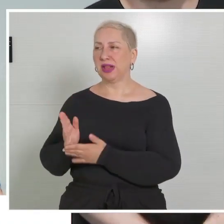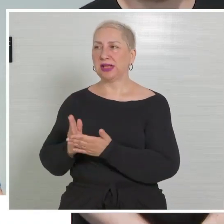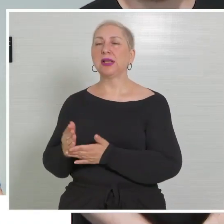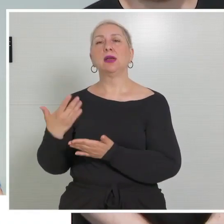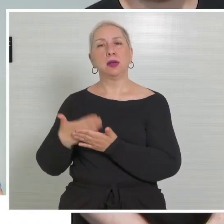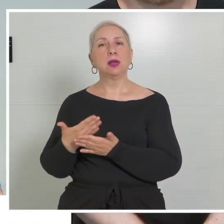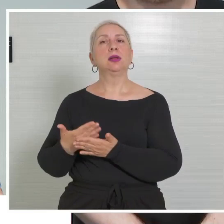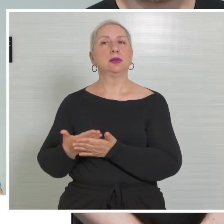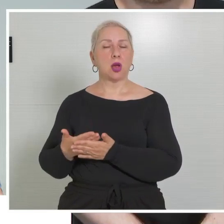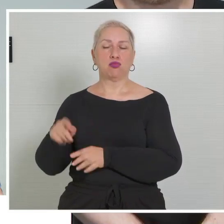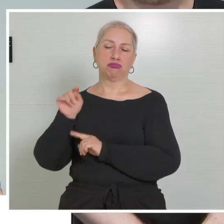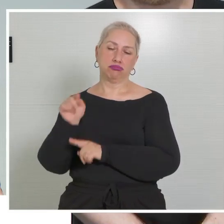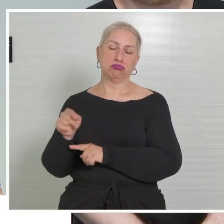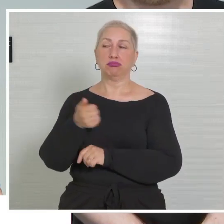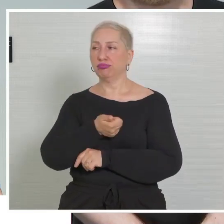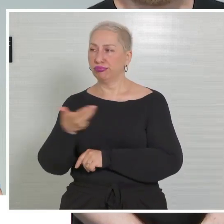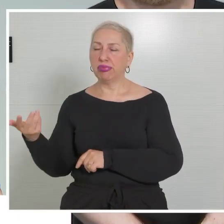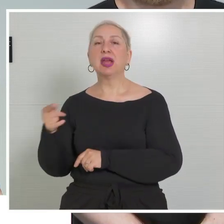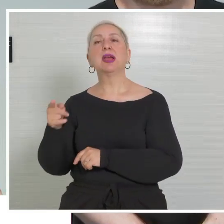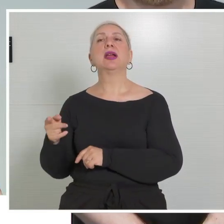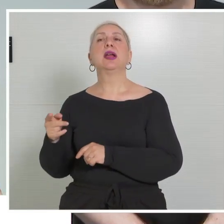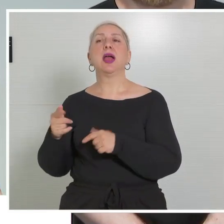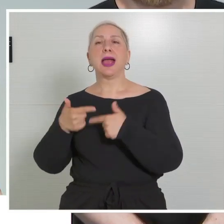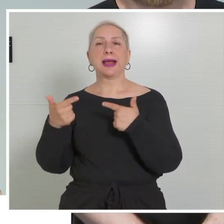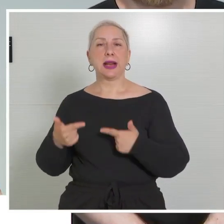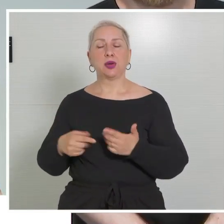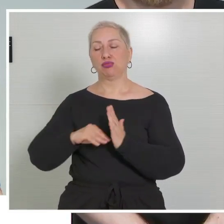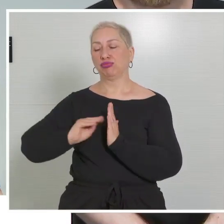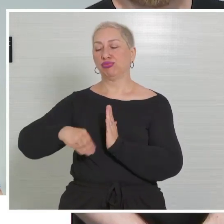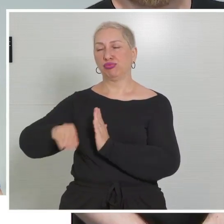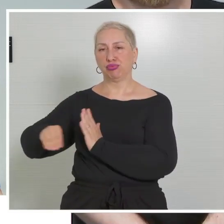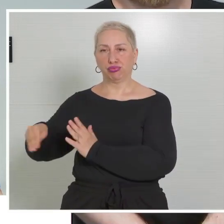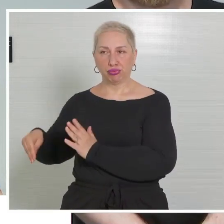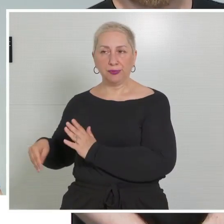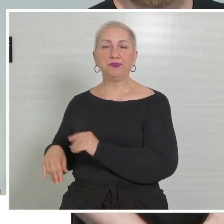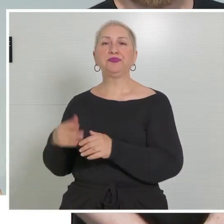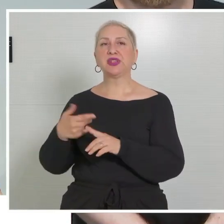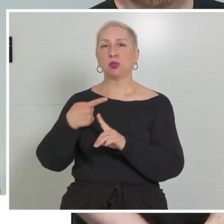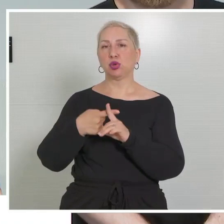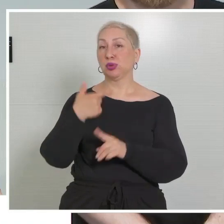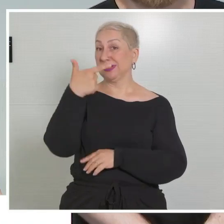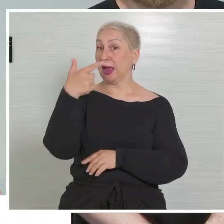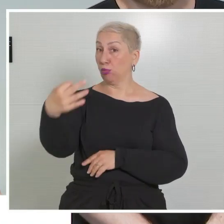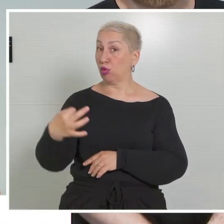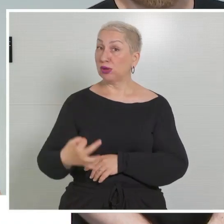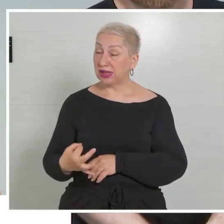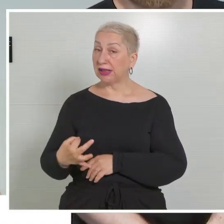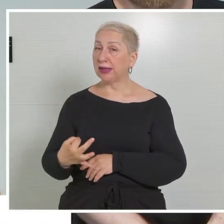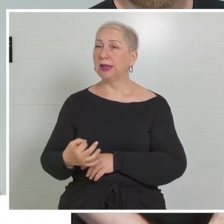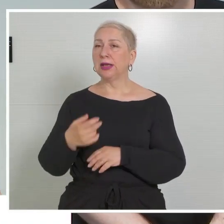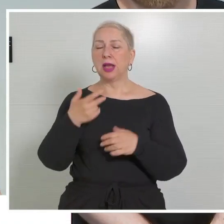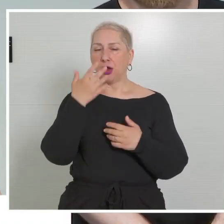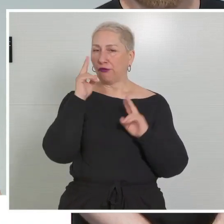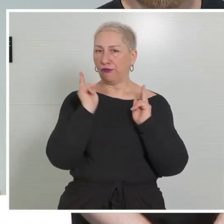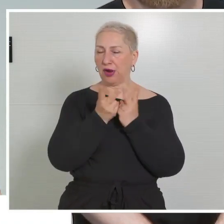9.176 Zivildiensterklärungen unterschrieben und das ist ein Plus von zwei Prozent, wenn man es mit den Zahlen vom